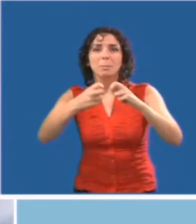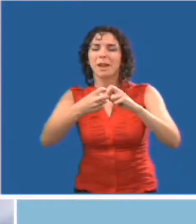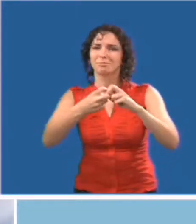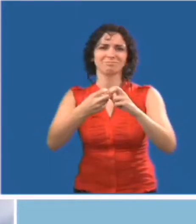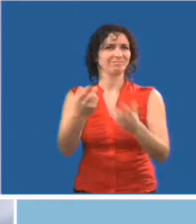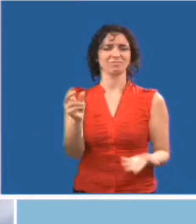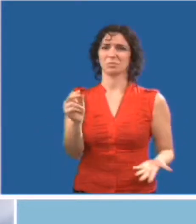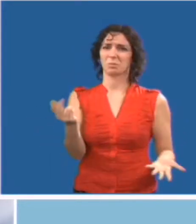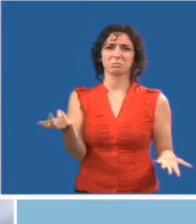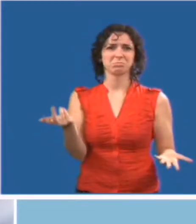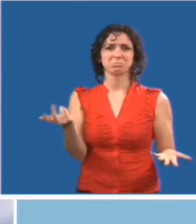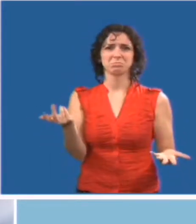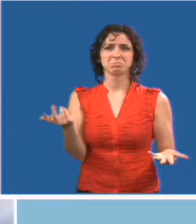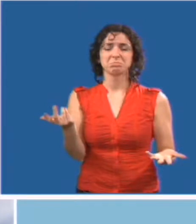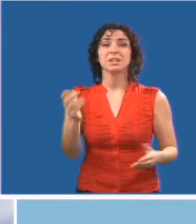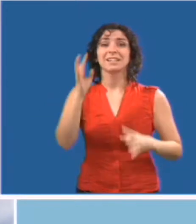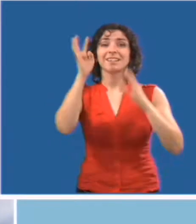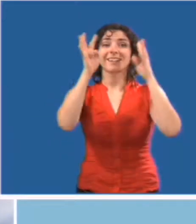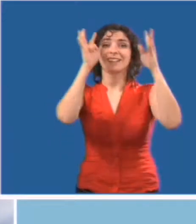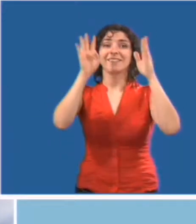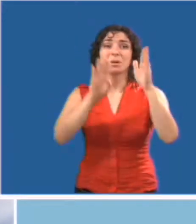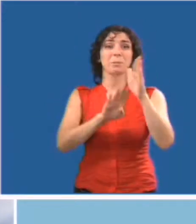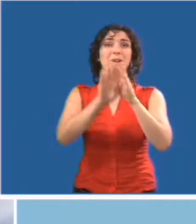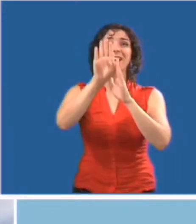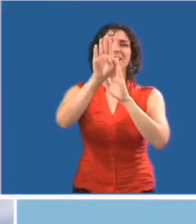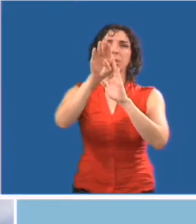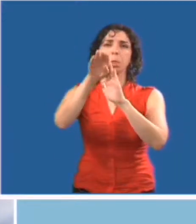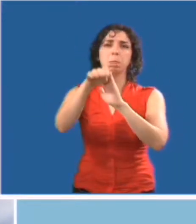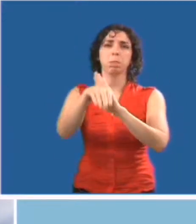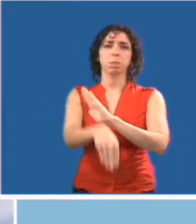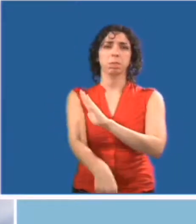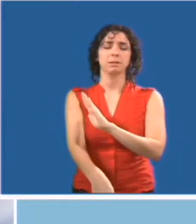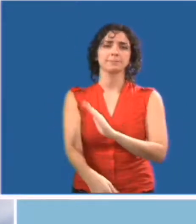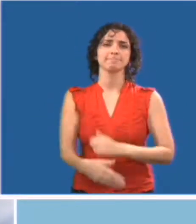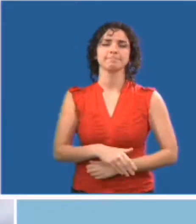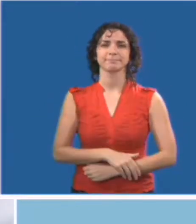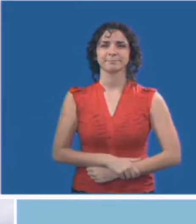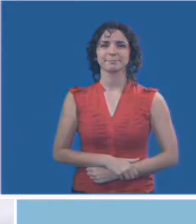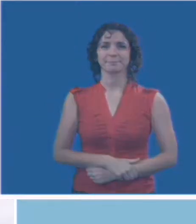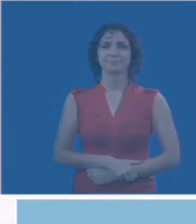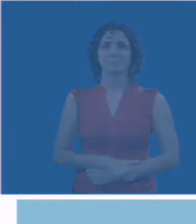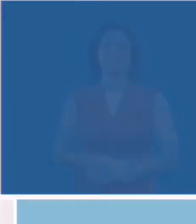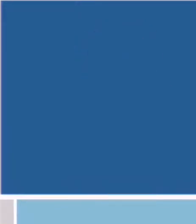résoudre ses problèmes, à être créative ou à s'améliorer.